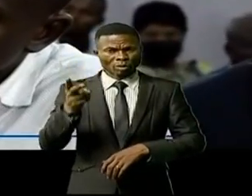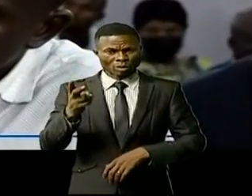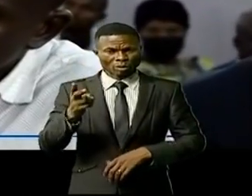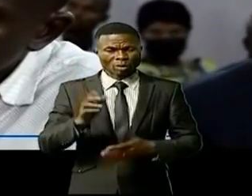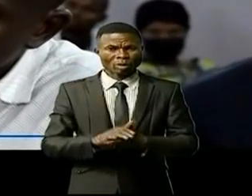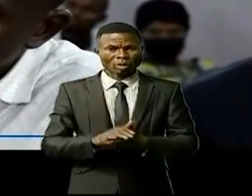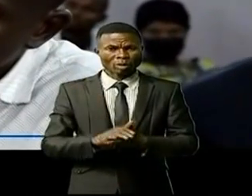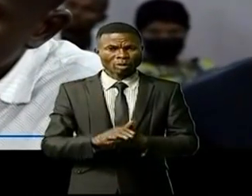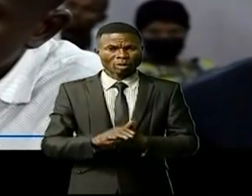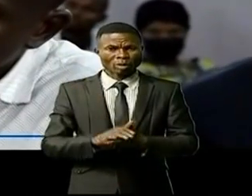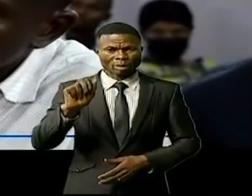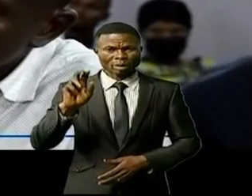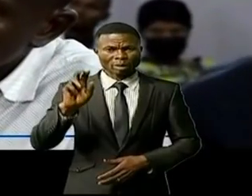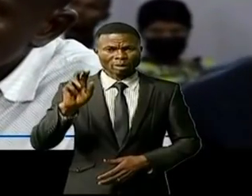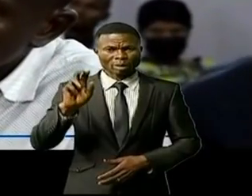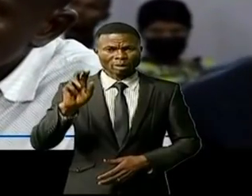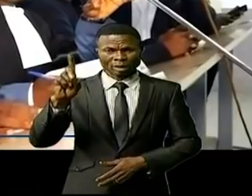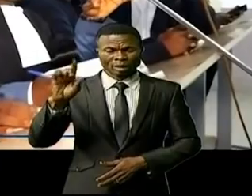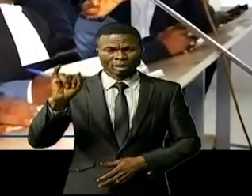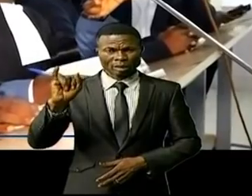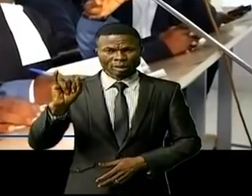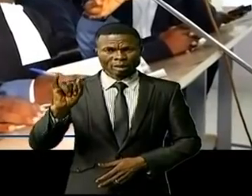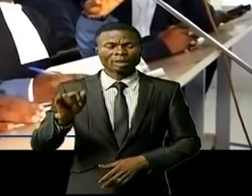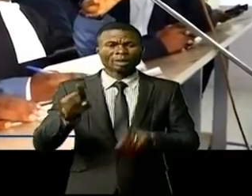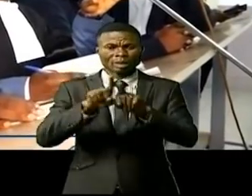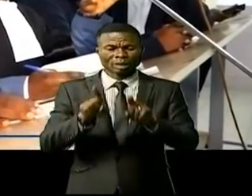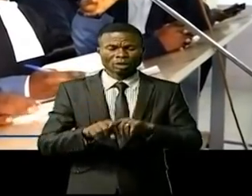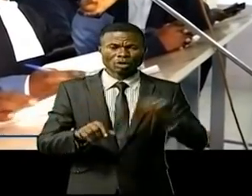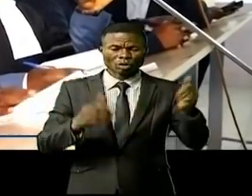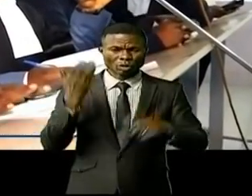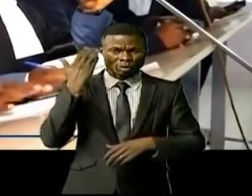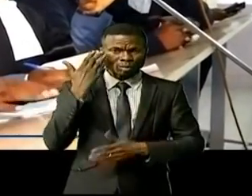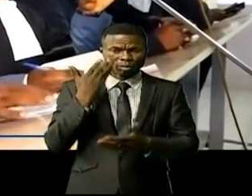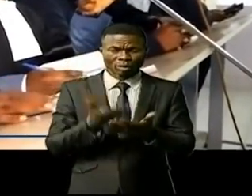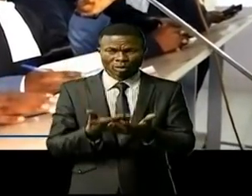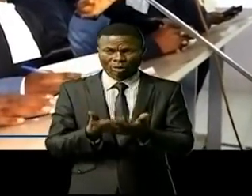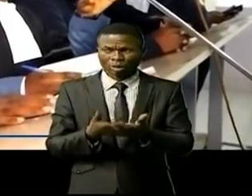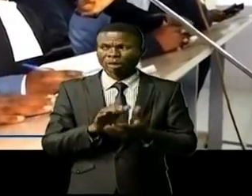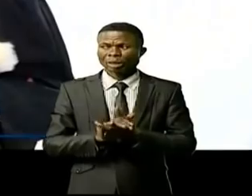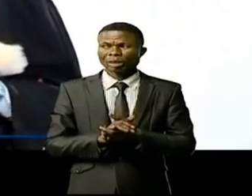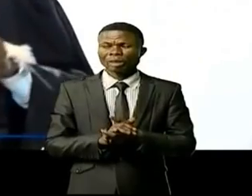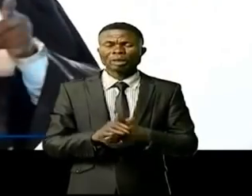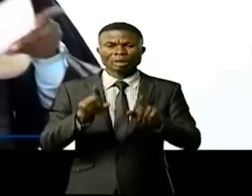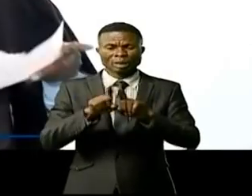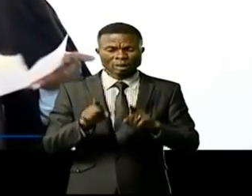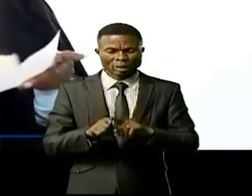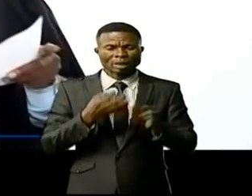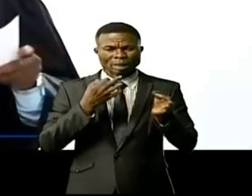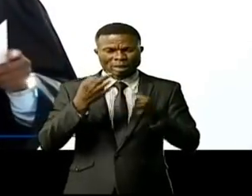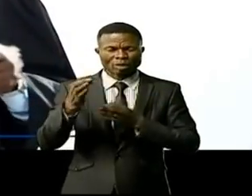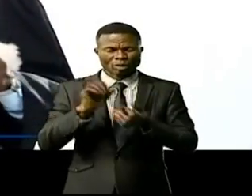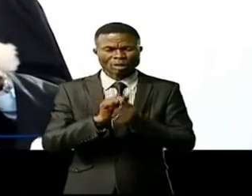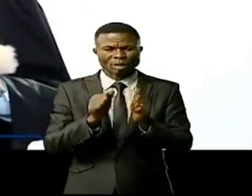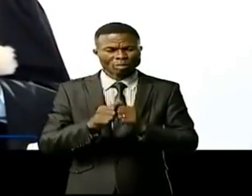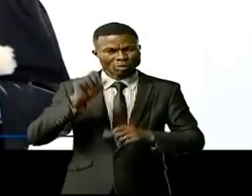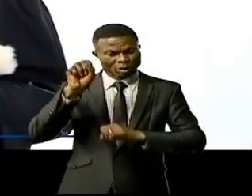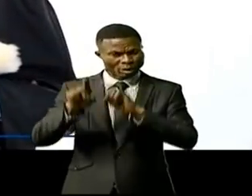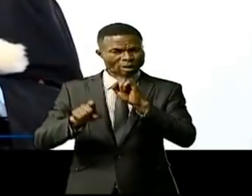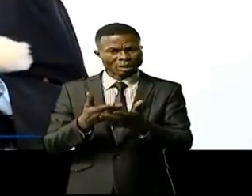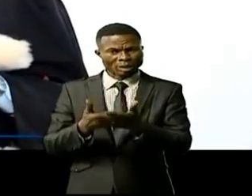Badibanga Niembo et Chibangu Galamouloume sont poursuivis pour plusieurs chefs d'accusation, notamment